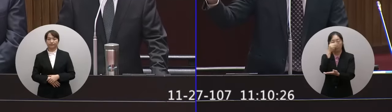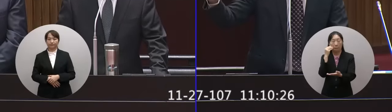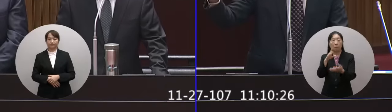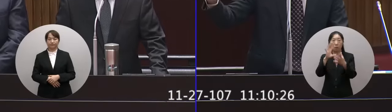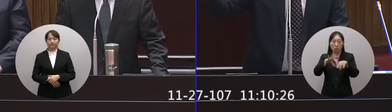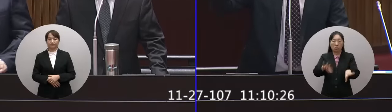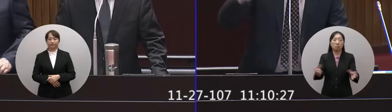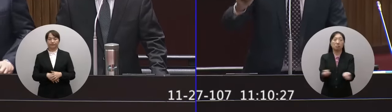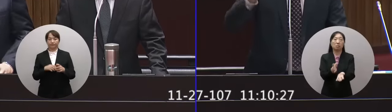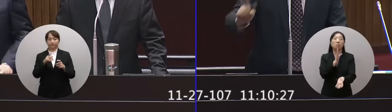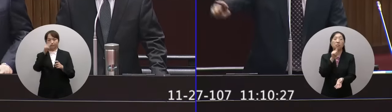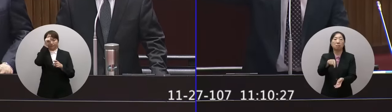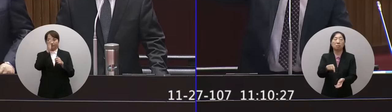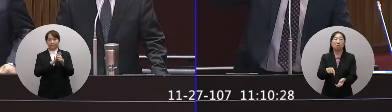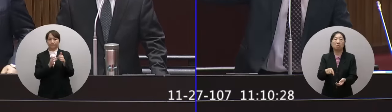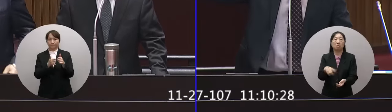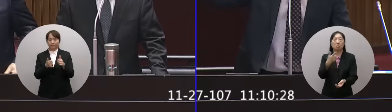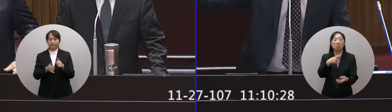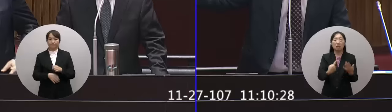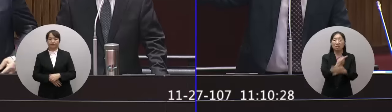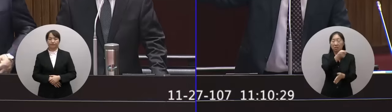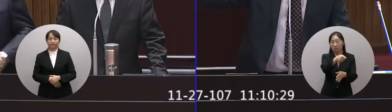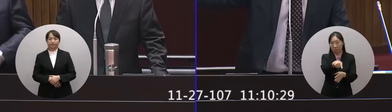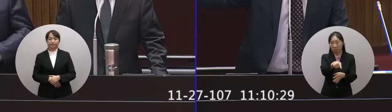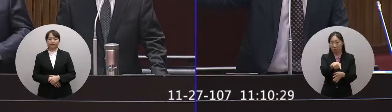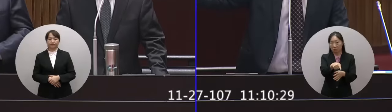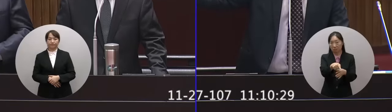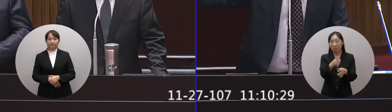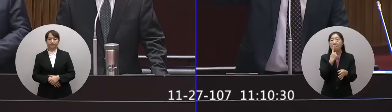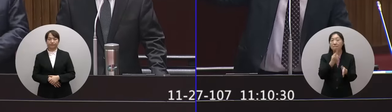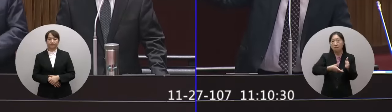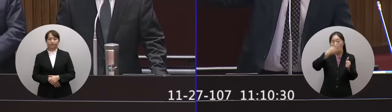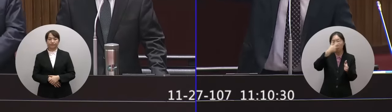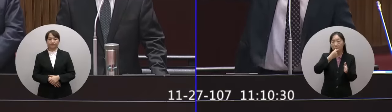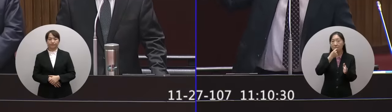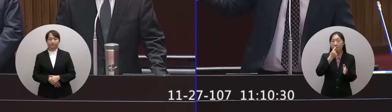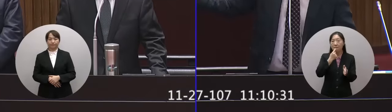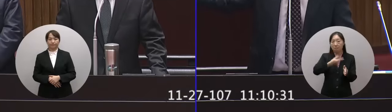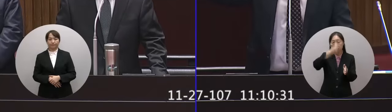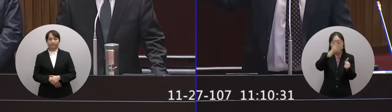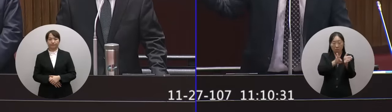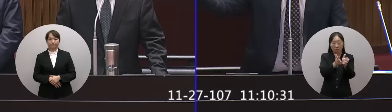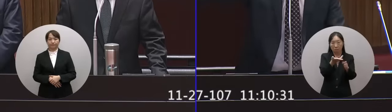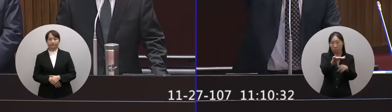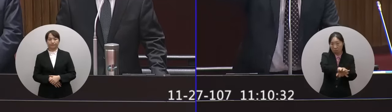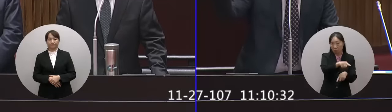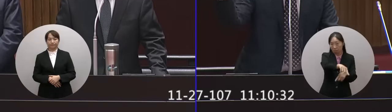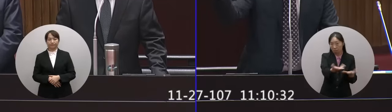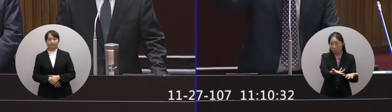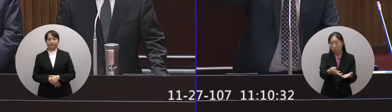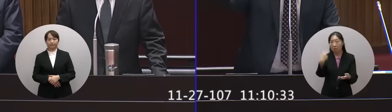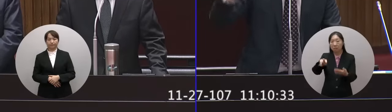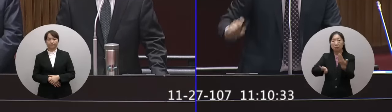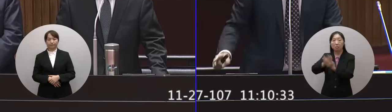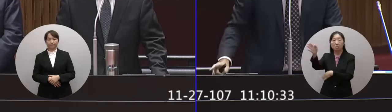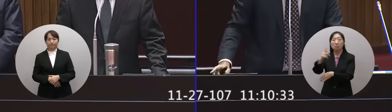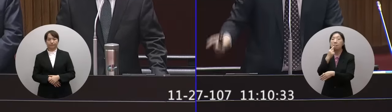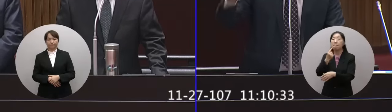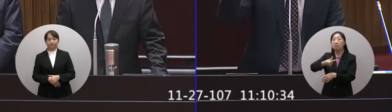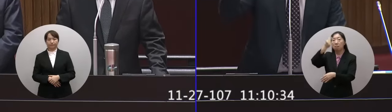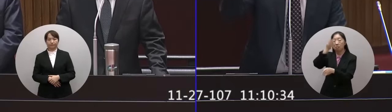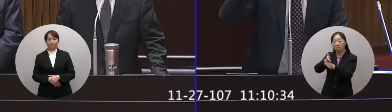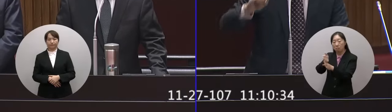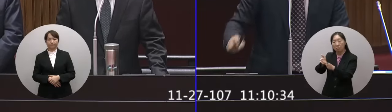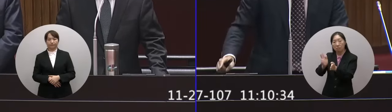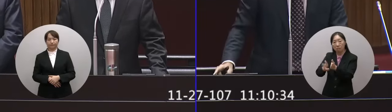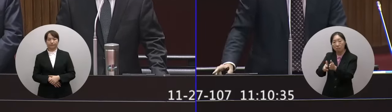問題的喔黃委員不是只有已經出事了普悠馬現在在軌道上面繼續行駛的普悠馬列車